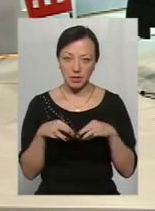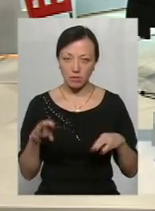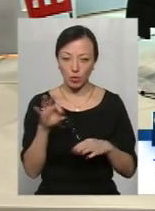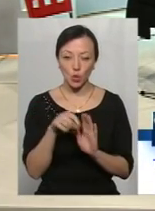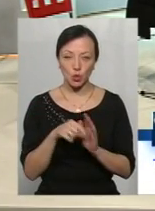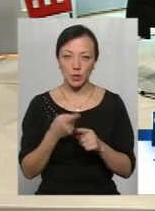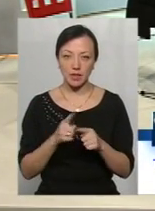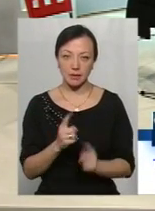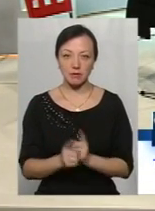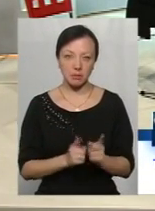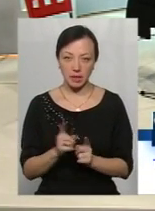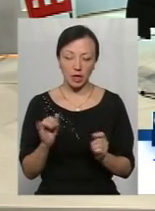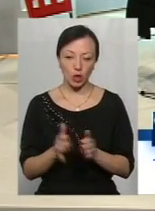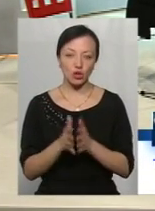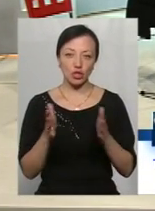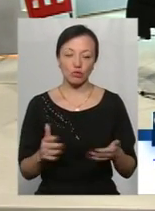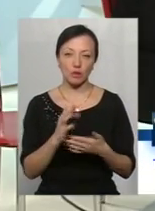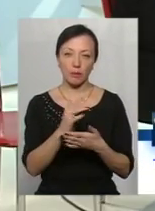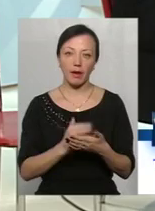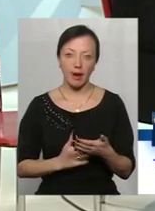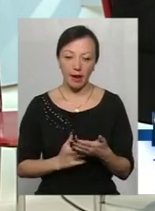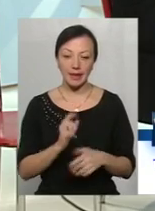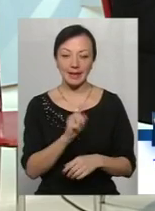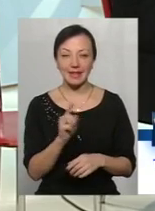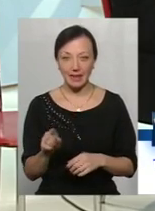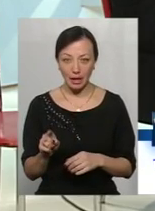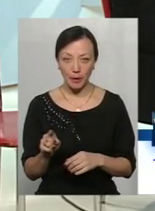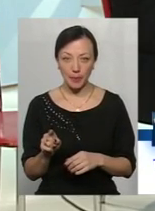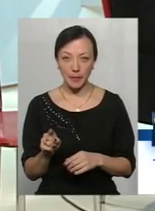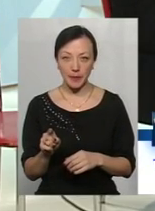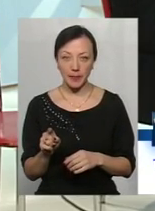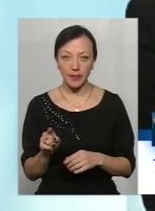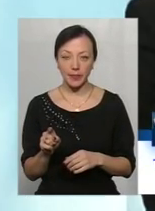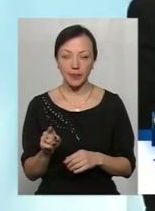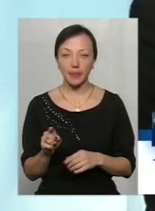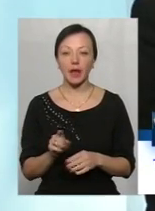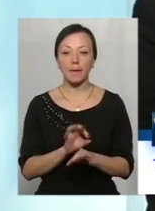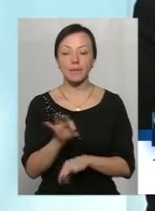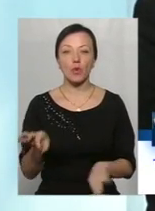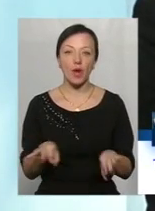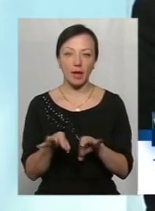суть цих змін і розширюється перелік тих